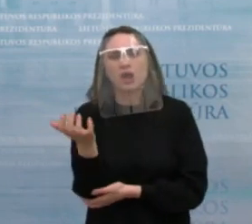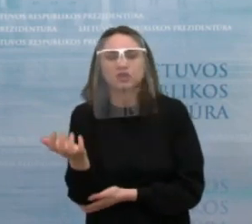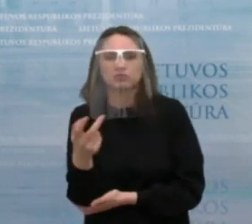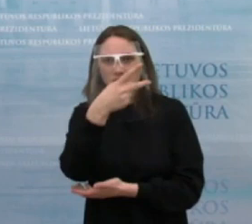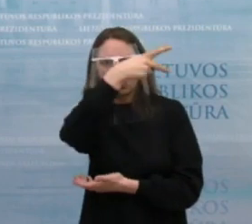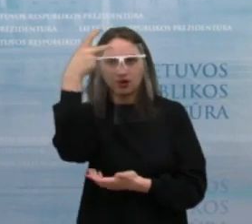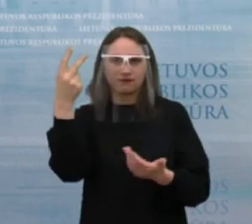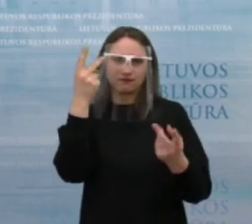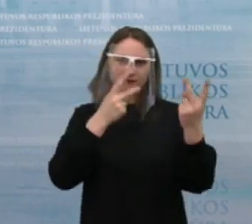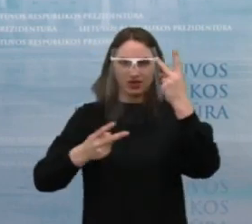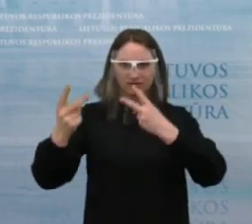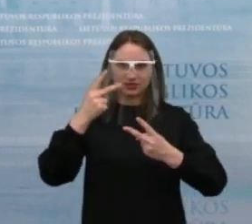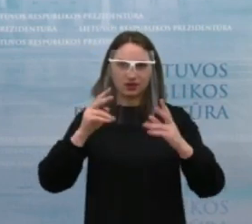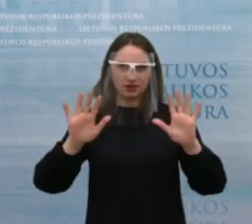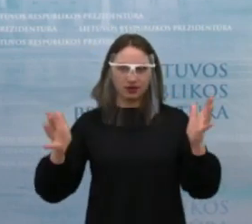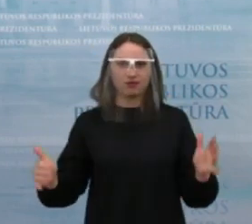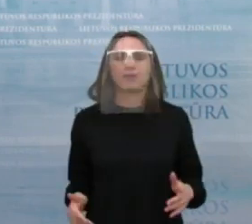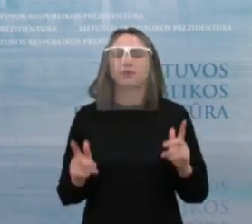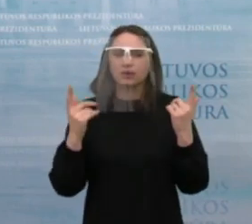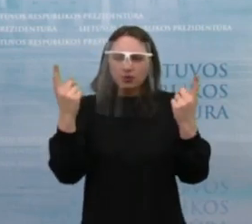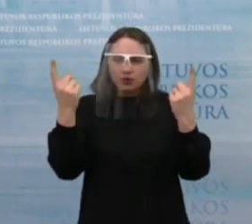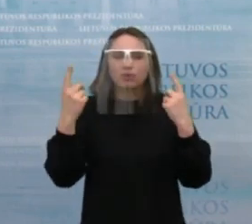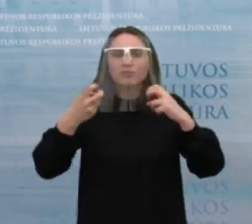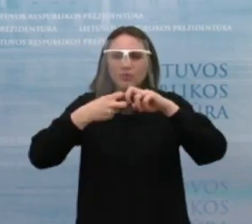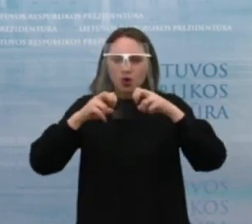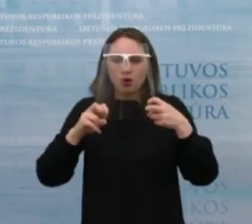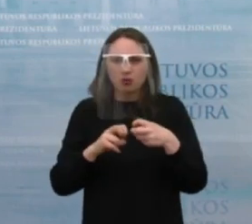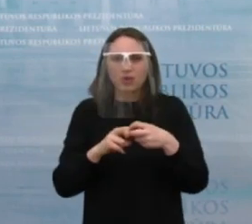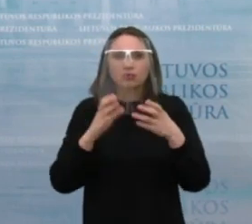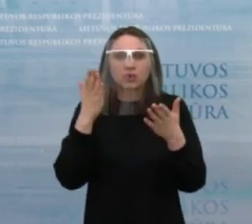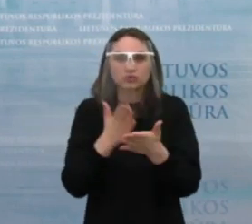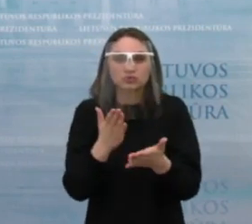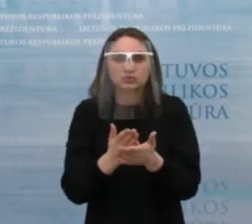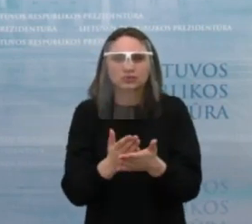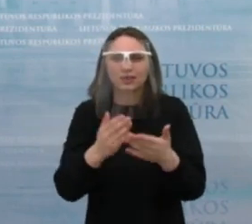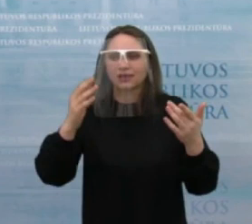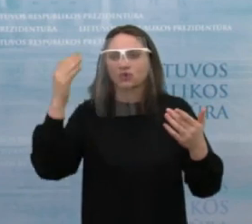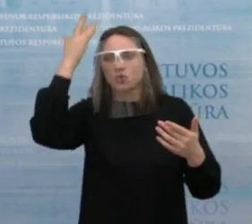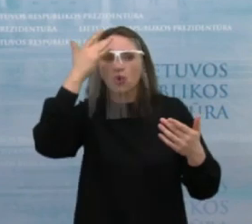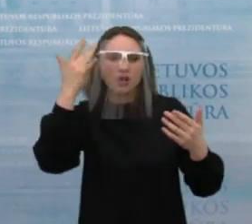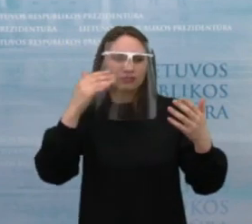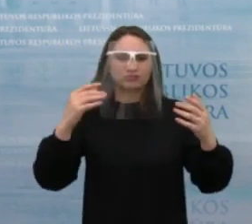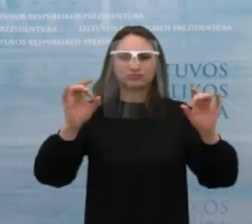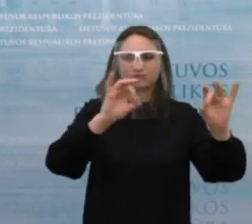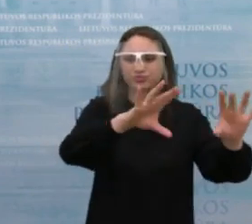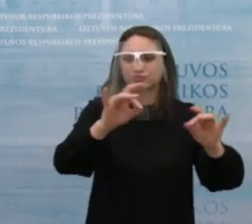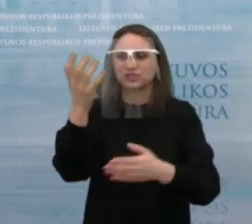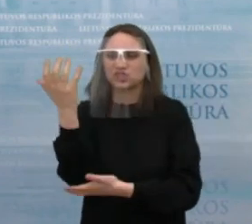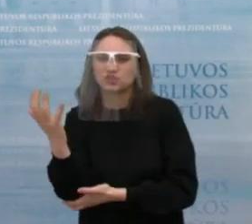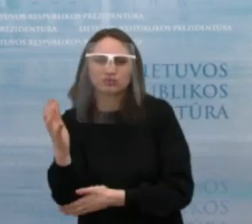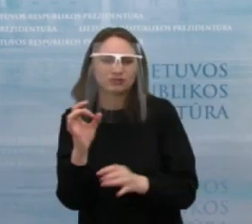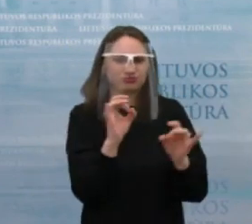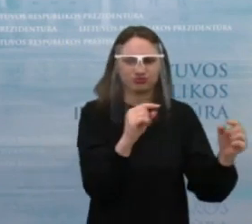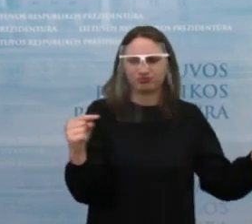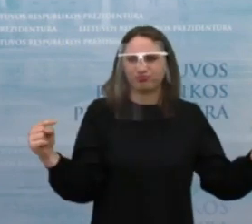Lietuvoje. Man atrodo, svarbiausia yra matyti problemą, kad kartais mes turime įvairių tarpusavyje nebūtinai susijusių išmokų, kurios